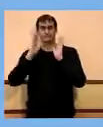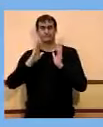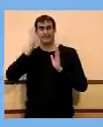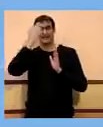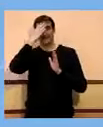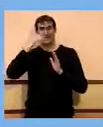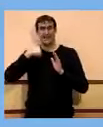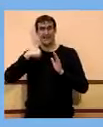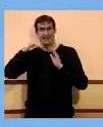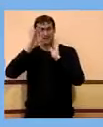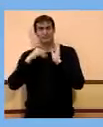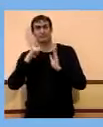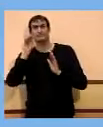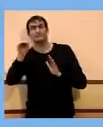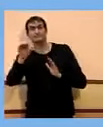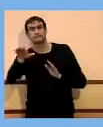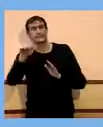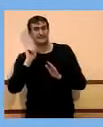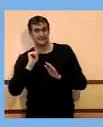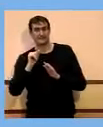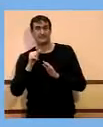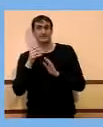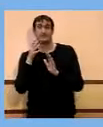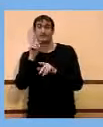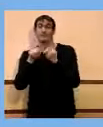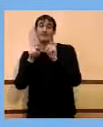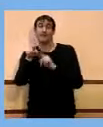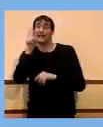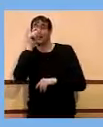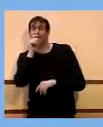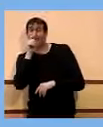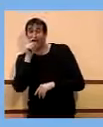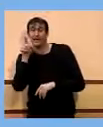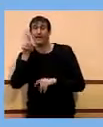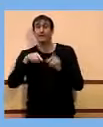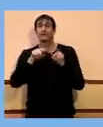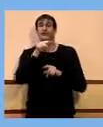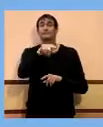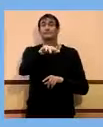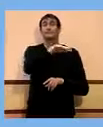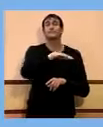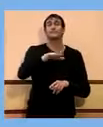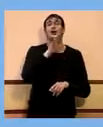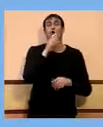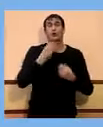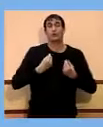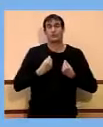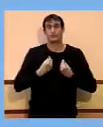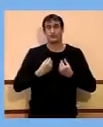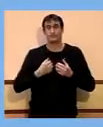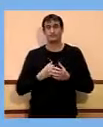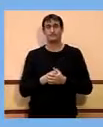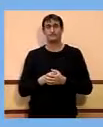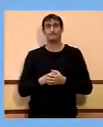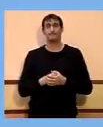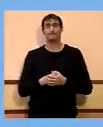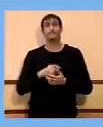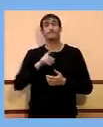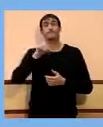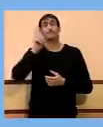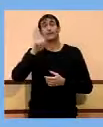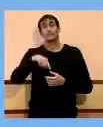en relació a la seva edat i en relació al lloc on està. I després